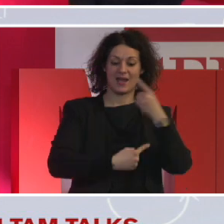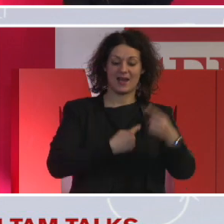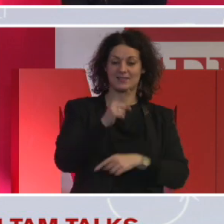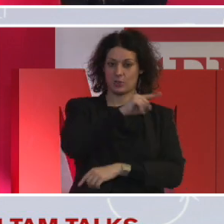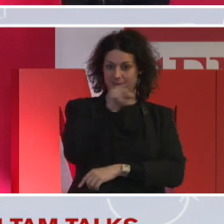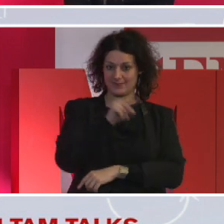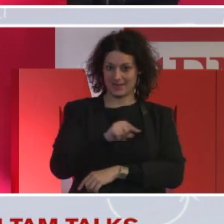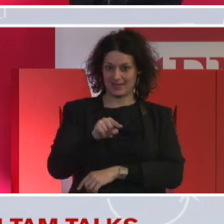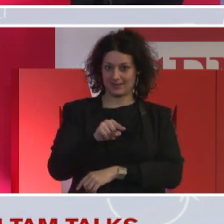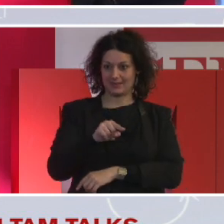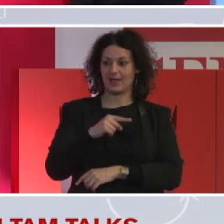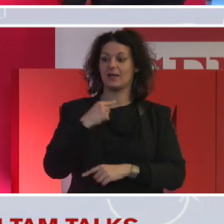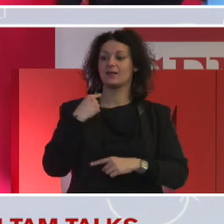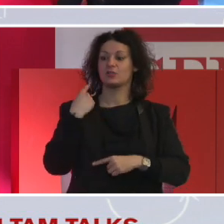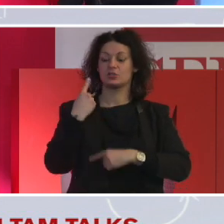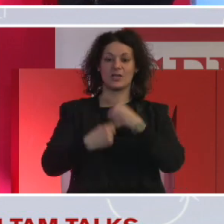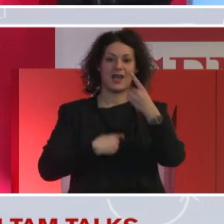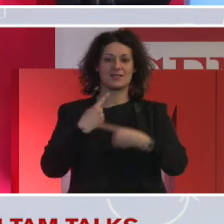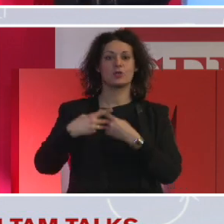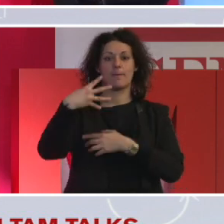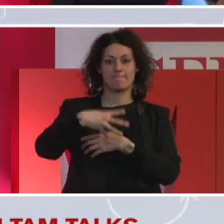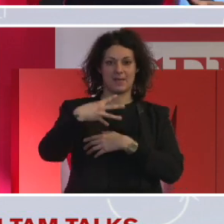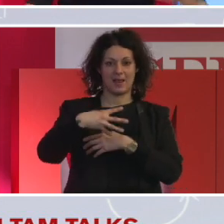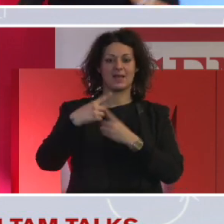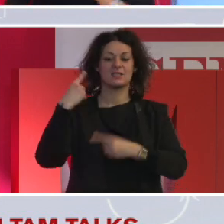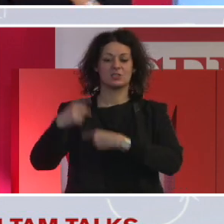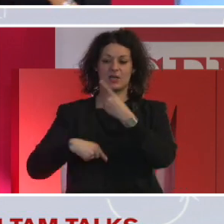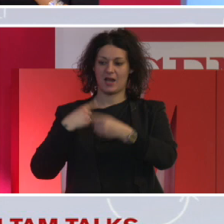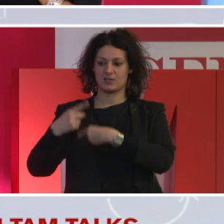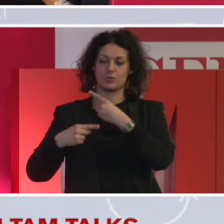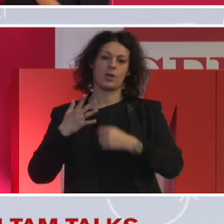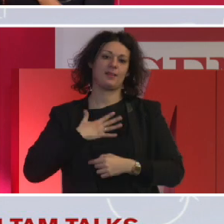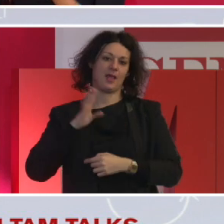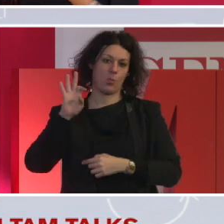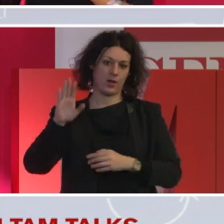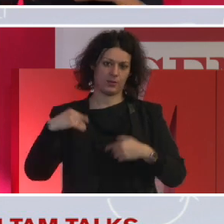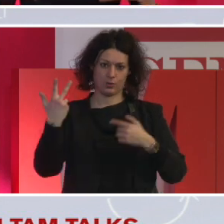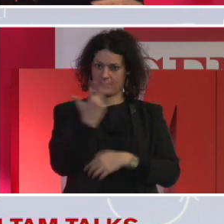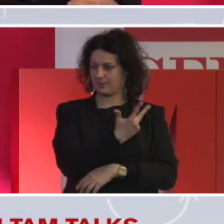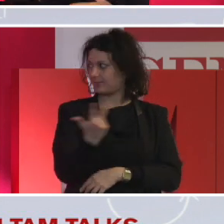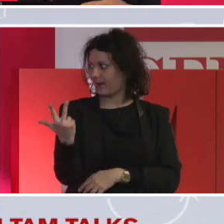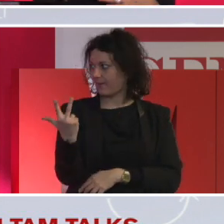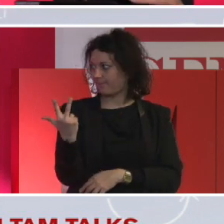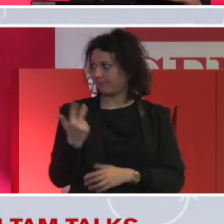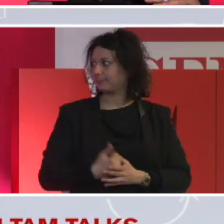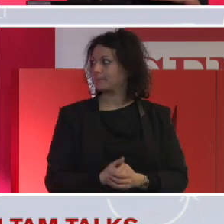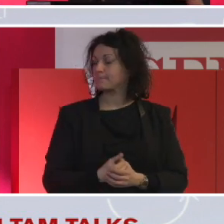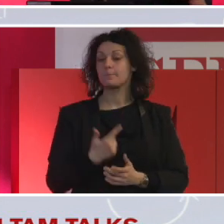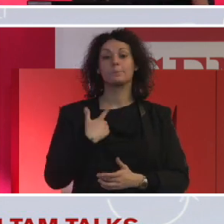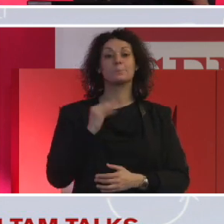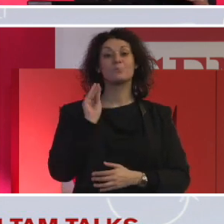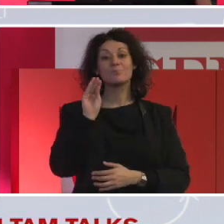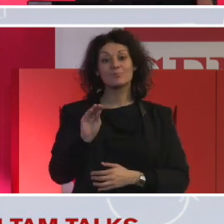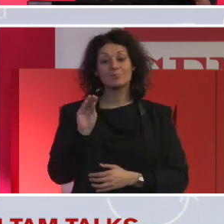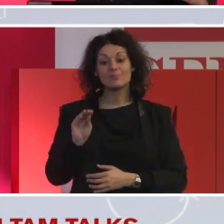è prima, Gen Y, millennials, e Gen X, oltre 40 anni. Alla domanda, cosa deve offrire un